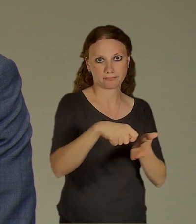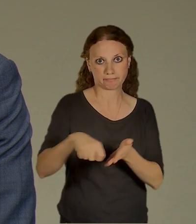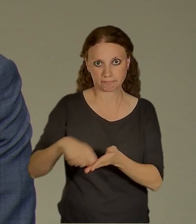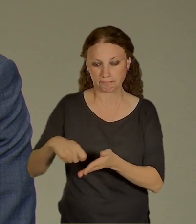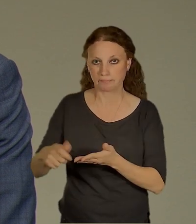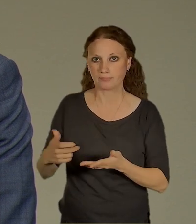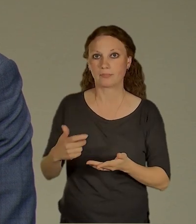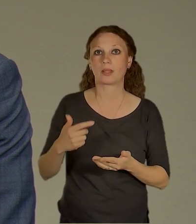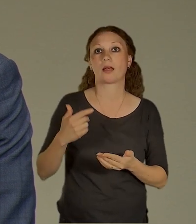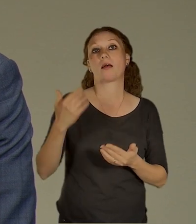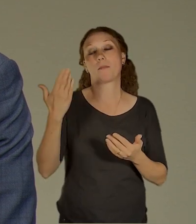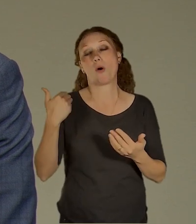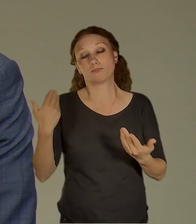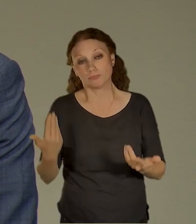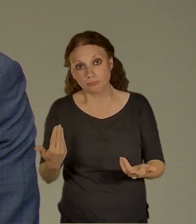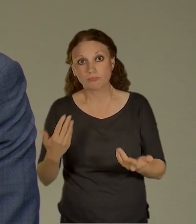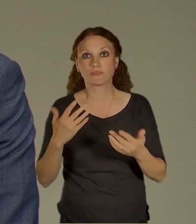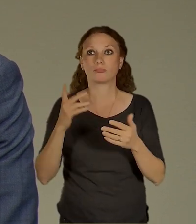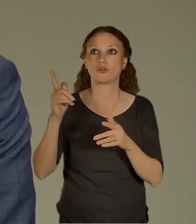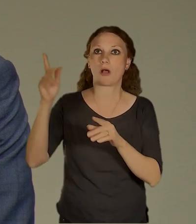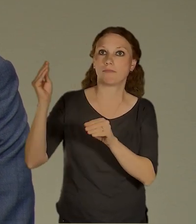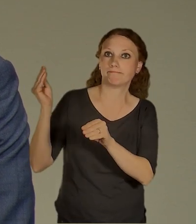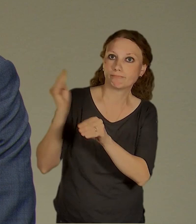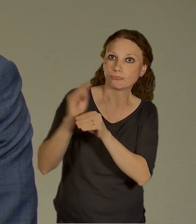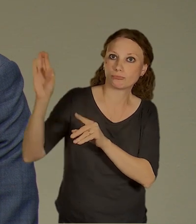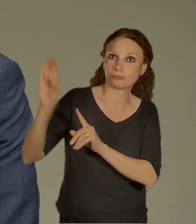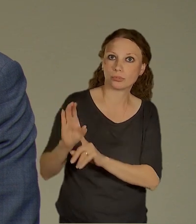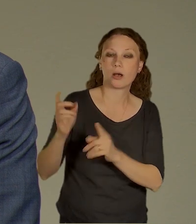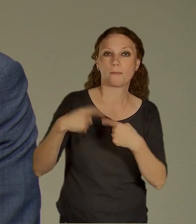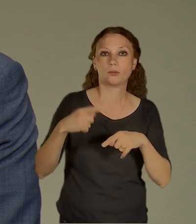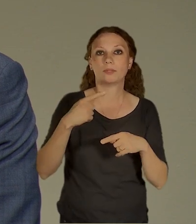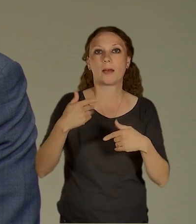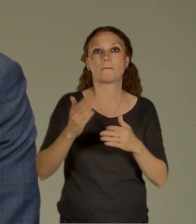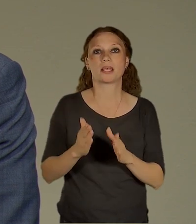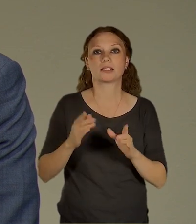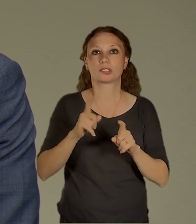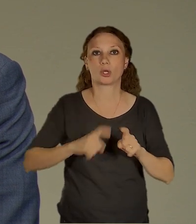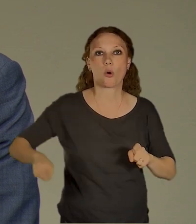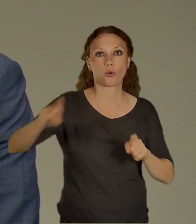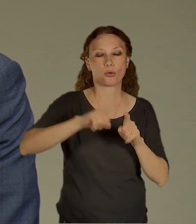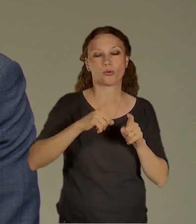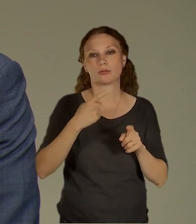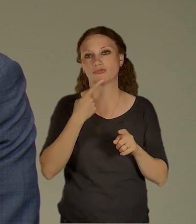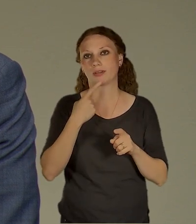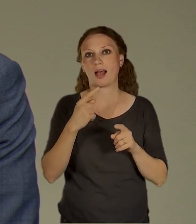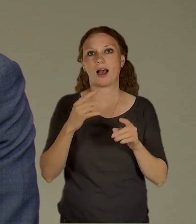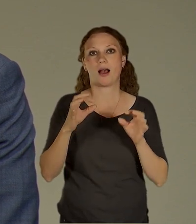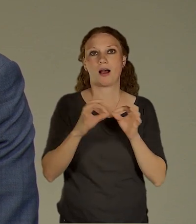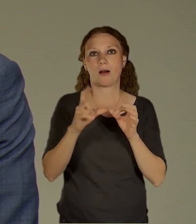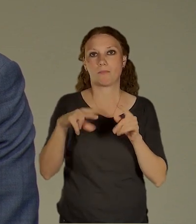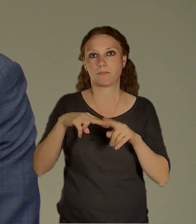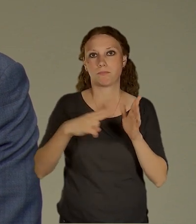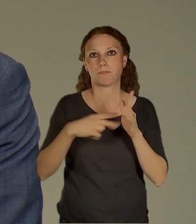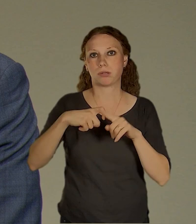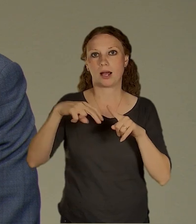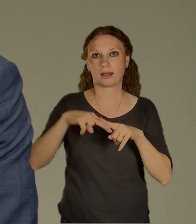městského okruhu, vnitřního, to znamená na to, co někteří nazývají Blanka 2, já tomu říkám Tunel